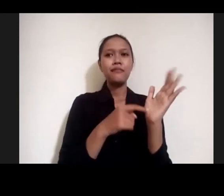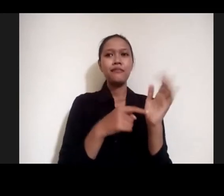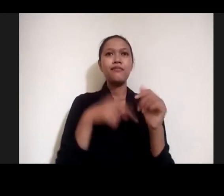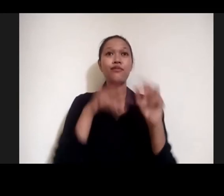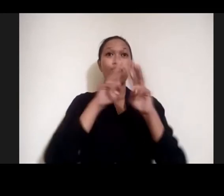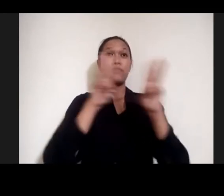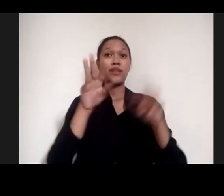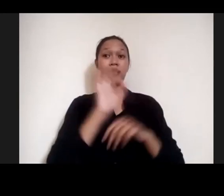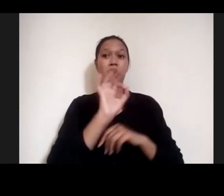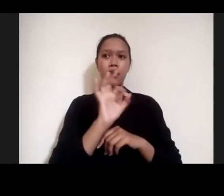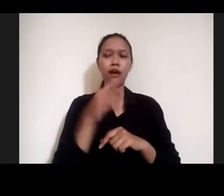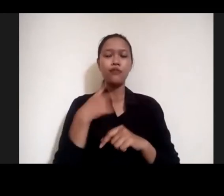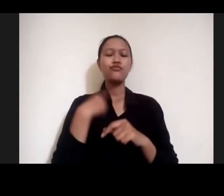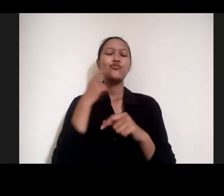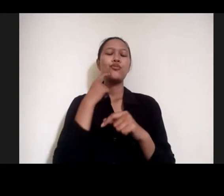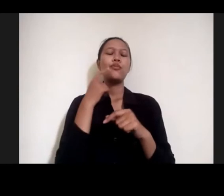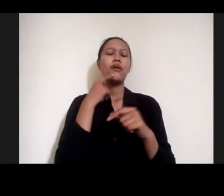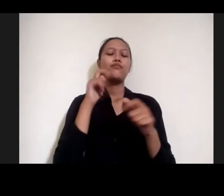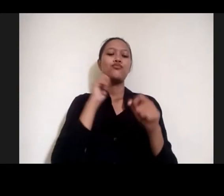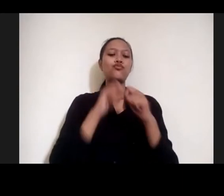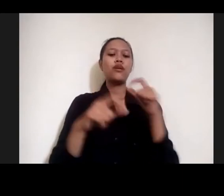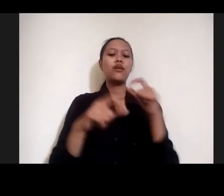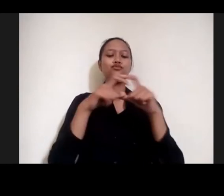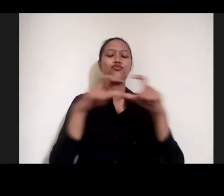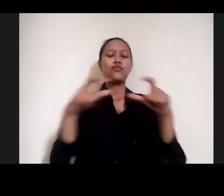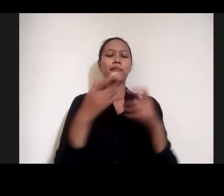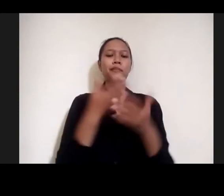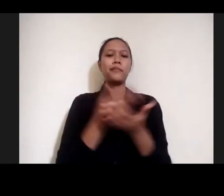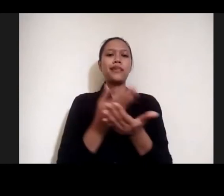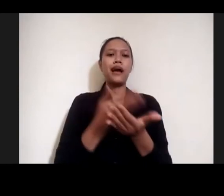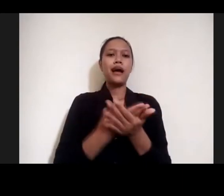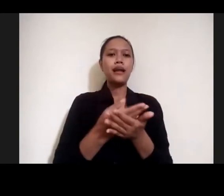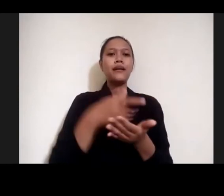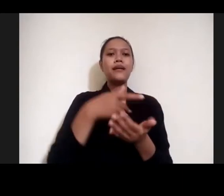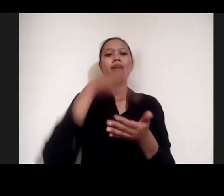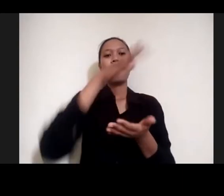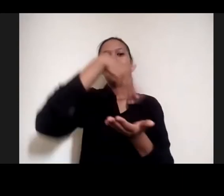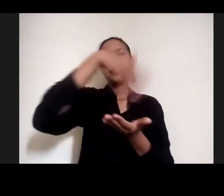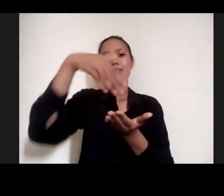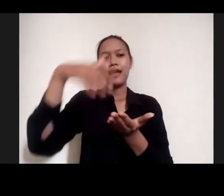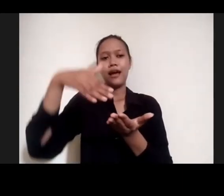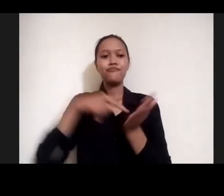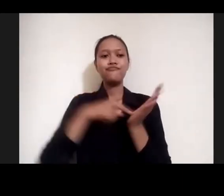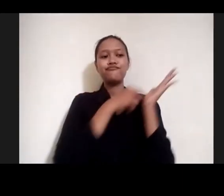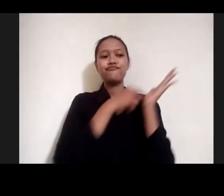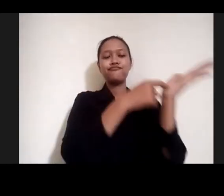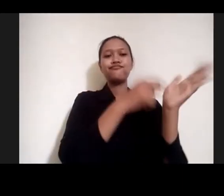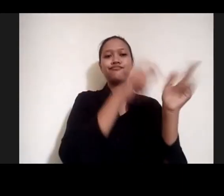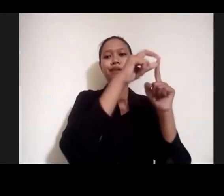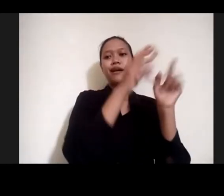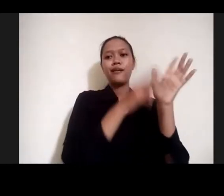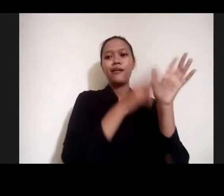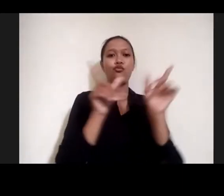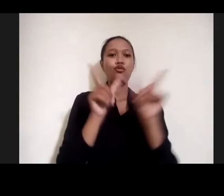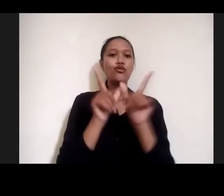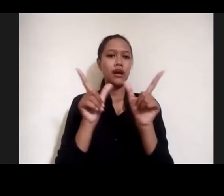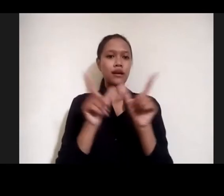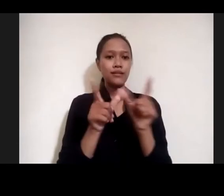surat permintaan data gitu ke PN Bonosari dari PN Bonosari itu kemudian